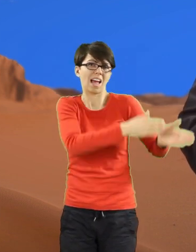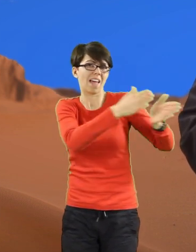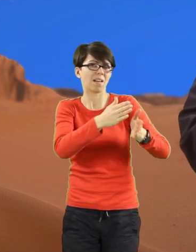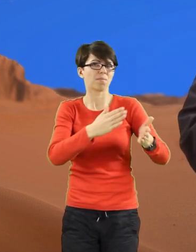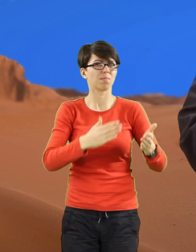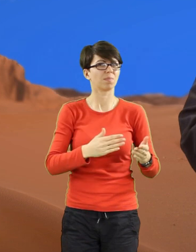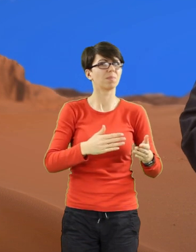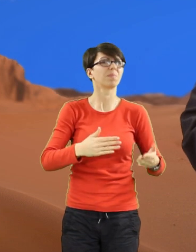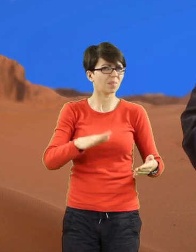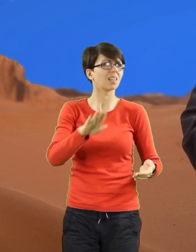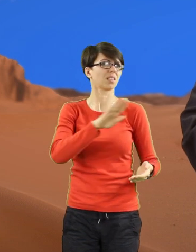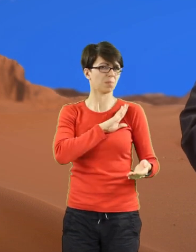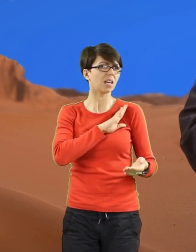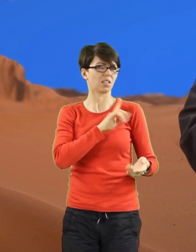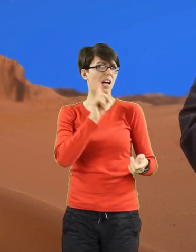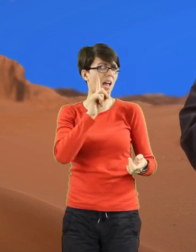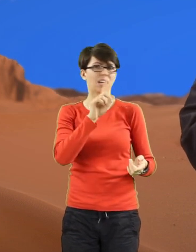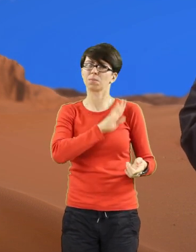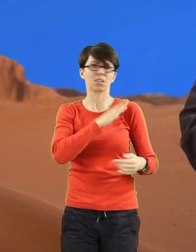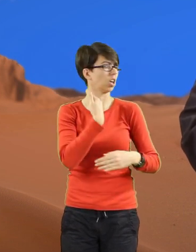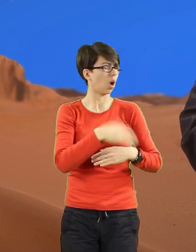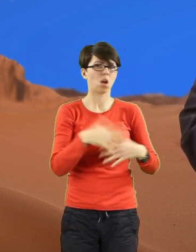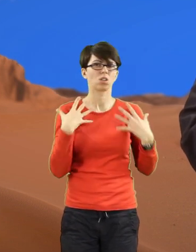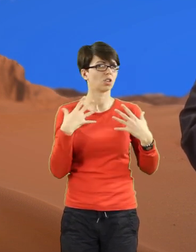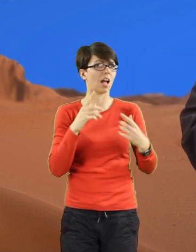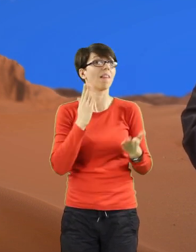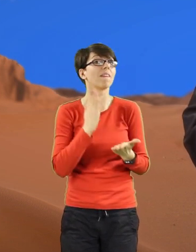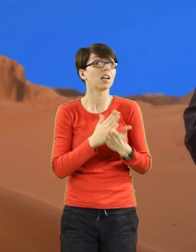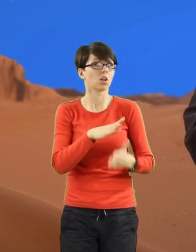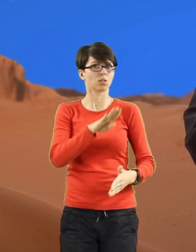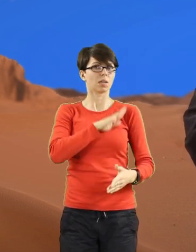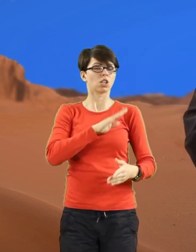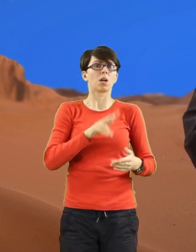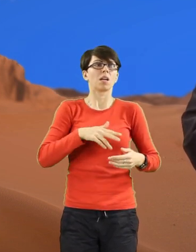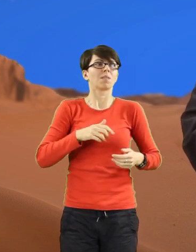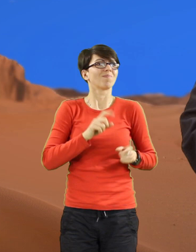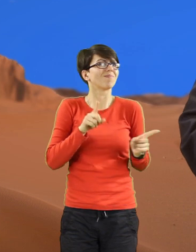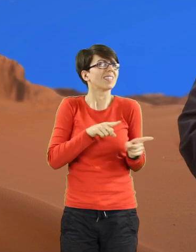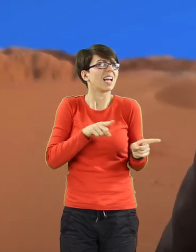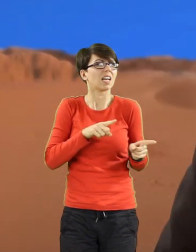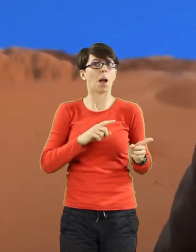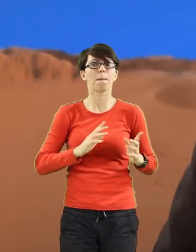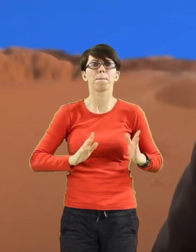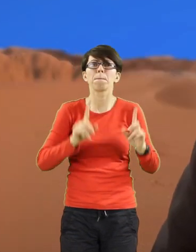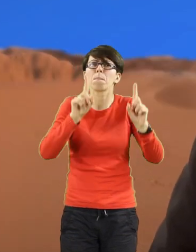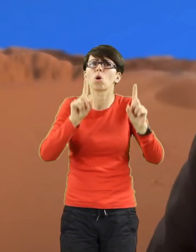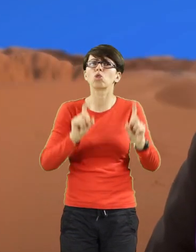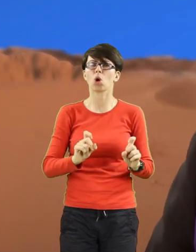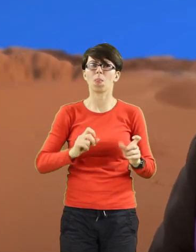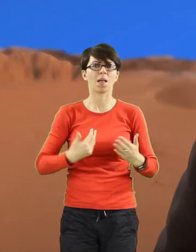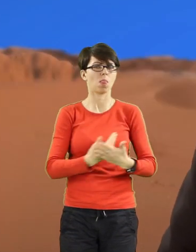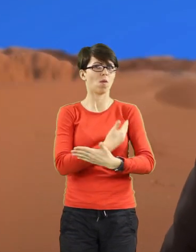prowadzi przez śmierć. Przez śmierć, z której tryska nowe życie. A więc